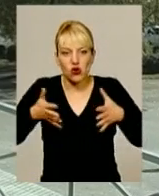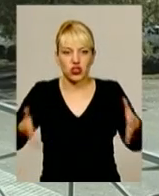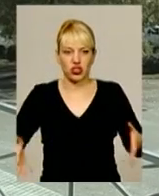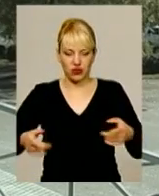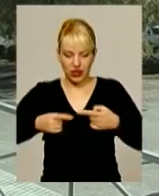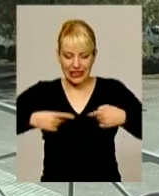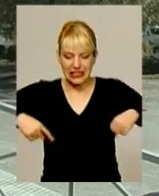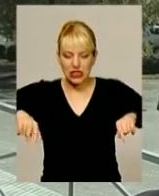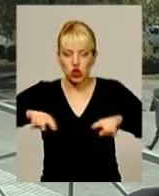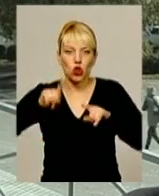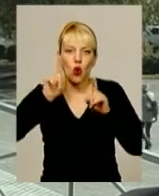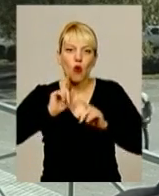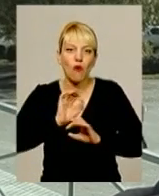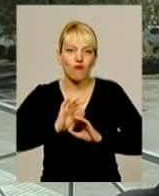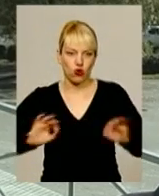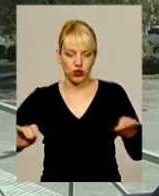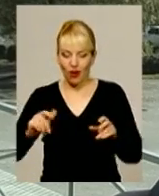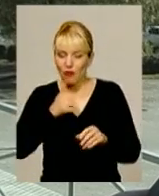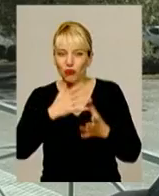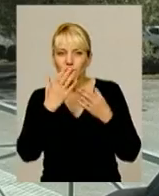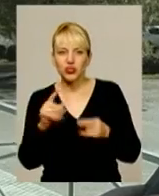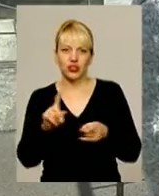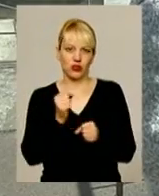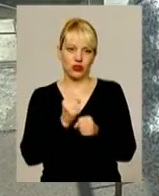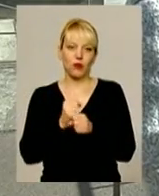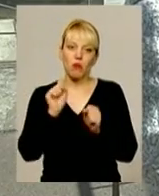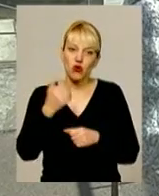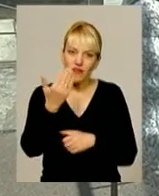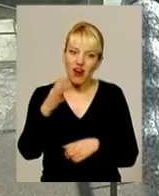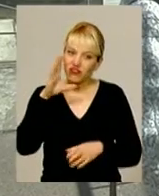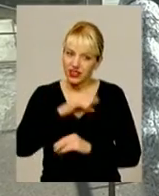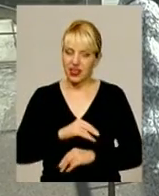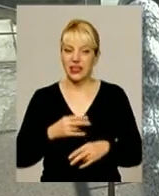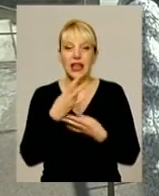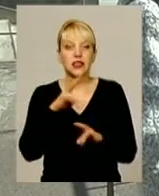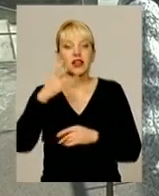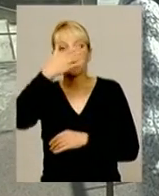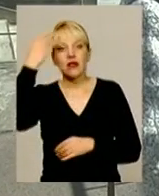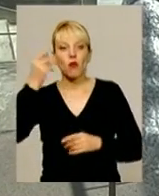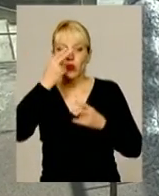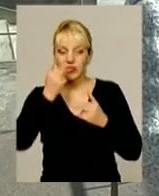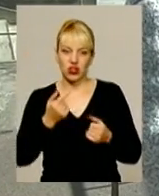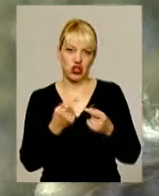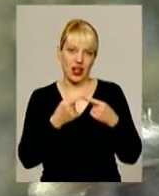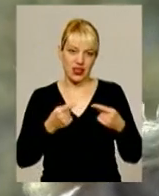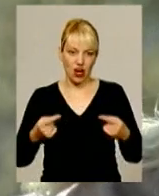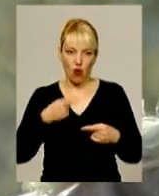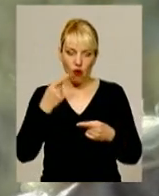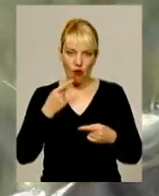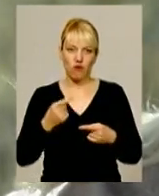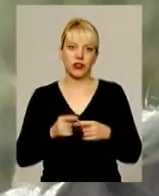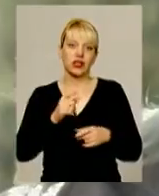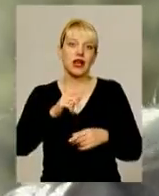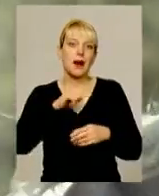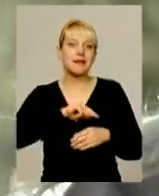комфорту. Попробуйте зробити ще щось, може вам вдасться. Разом з тим, не варто забувати і про звичайні речі, радять психологи. Це